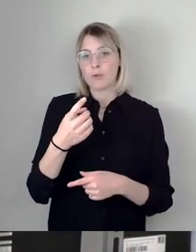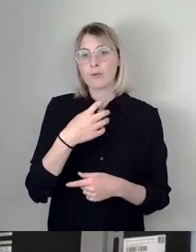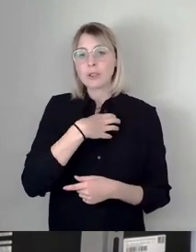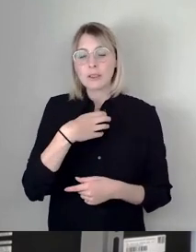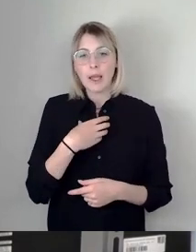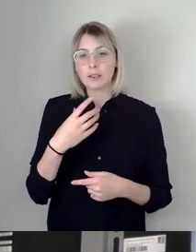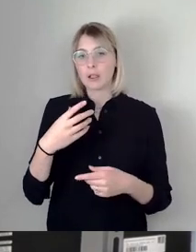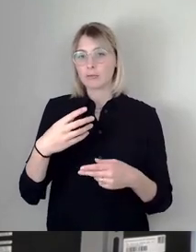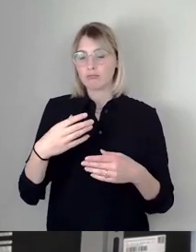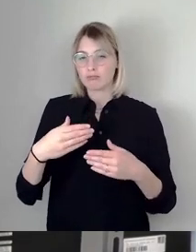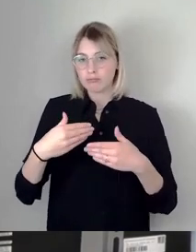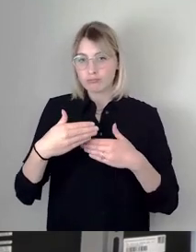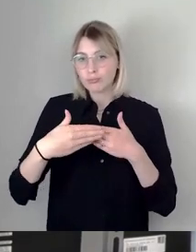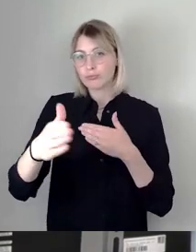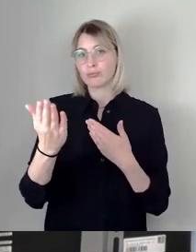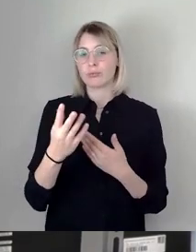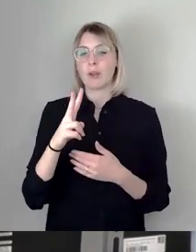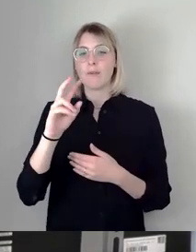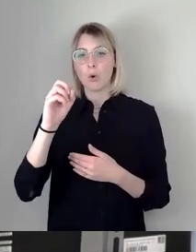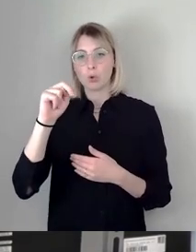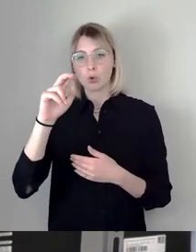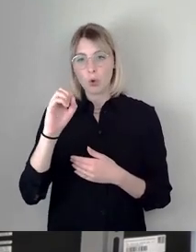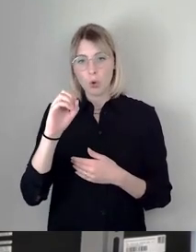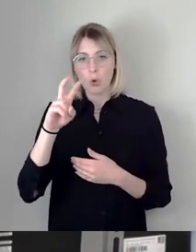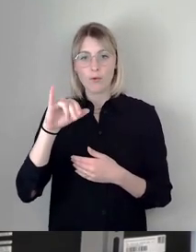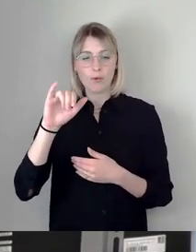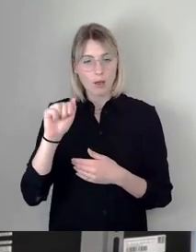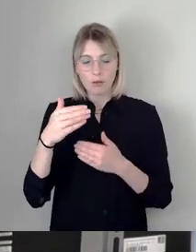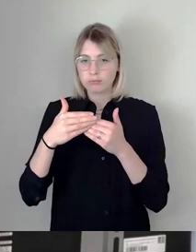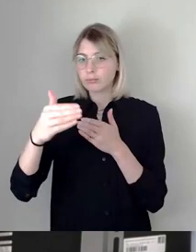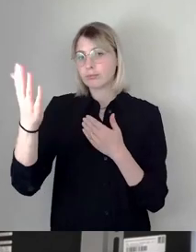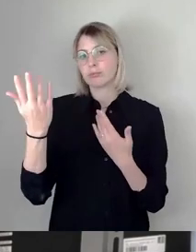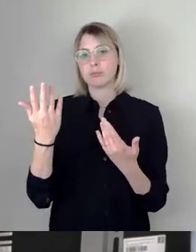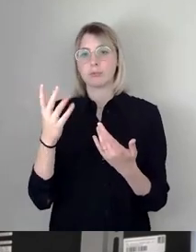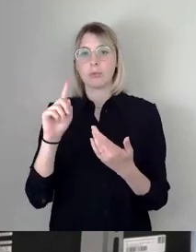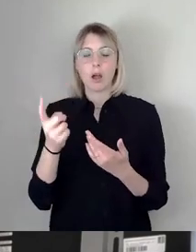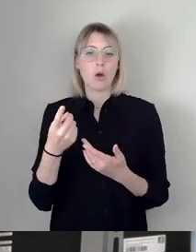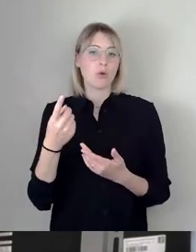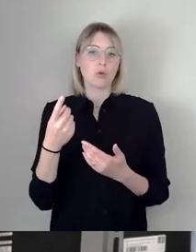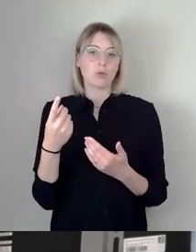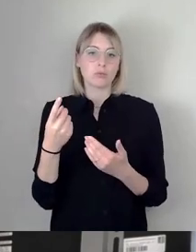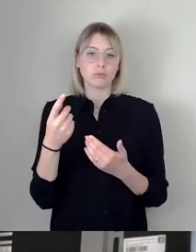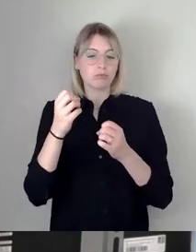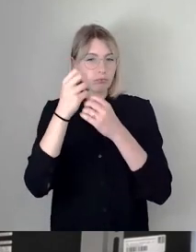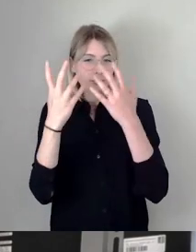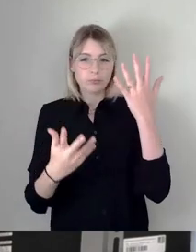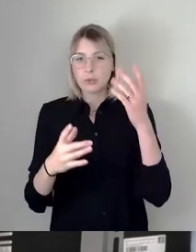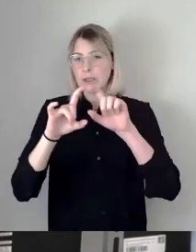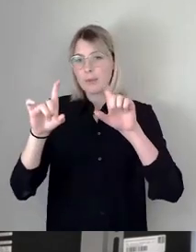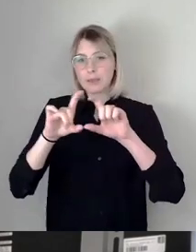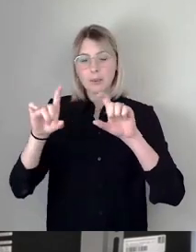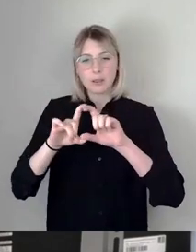Wohnungen der Bonovia, der Beschluss zum Flusswasserwerk, die Ansiedlung von TSMC sowie die Erweiterung von Infineon, die Bewerbung